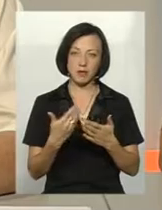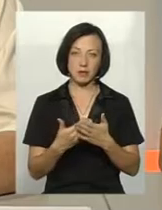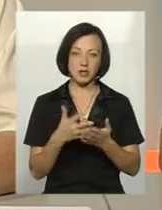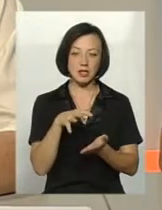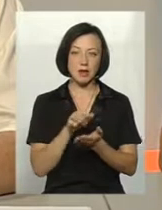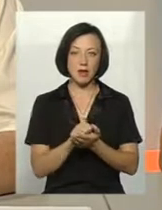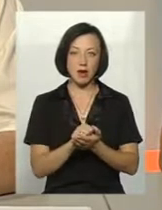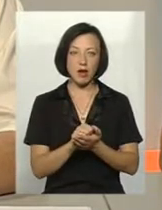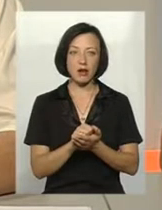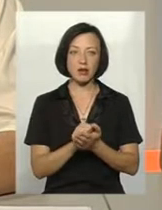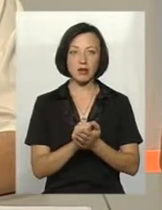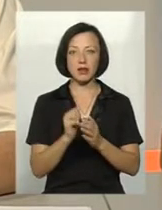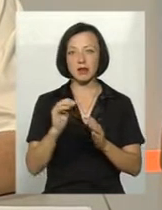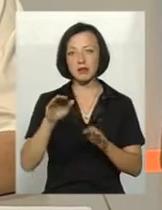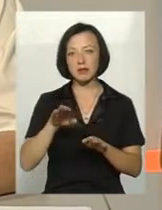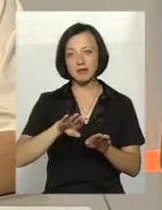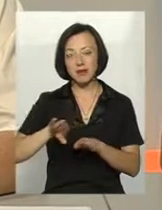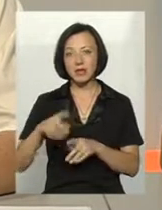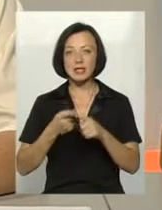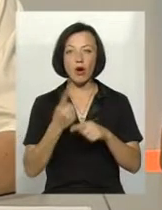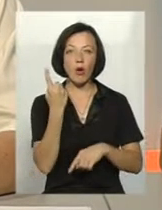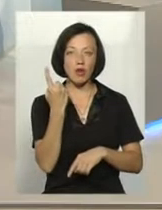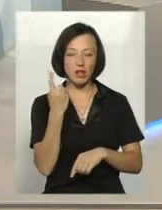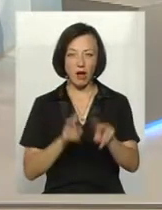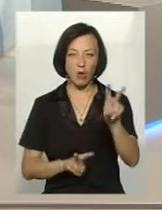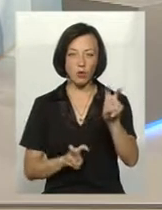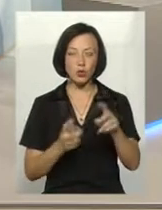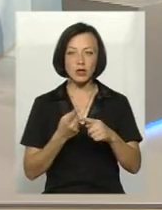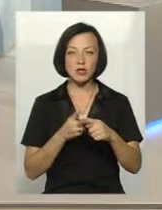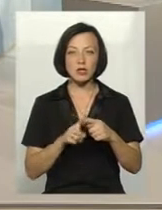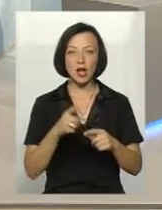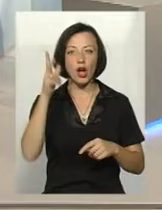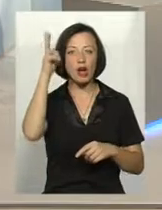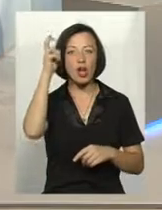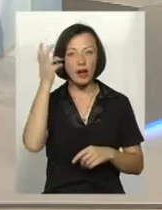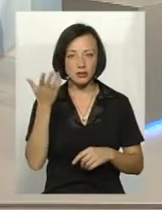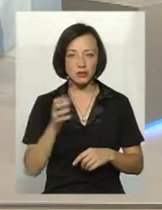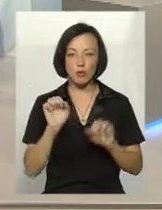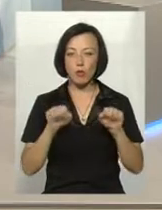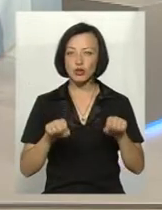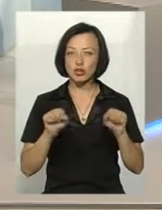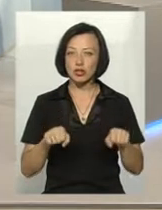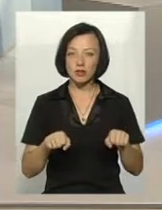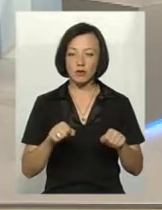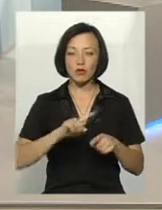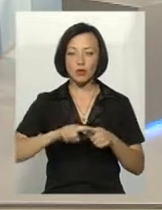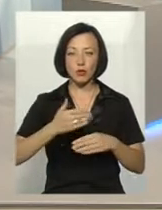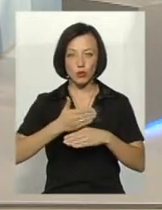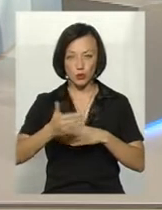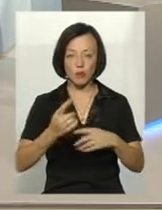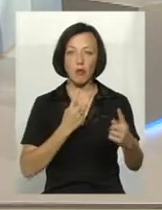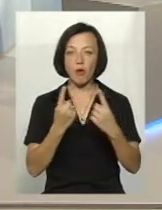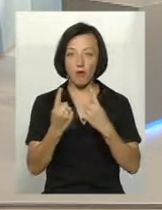займають положення нішевих. Єдина така культура – це гречка, про яку, можливо, поговоримо трошки